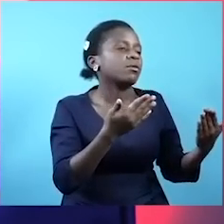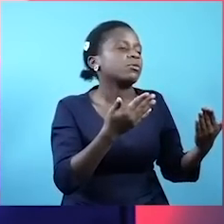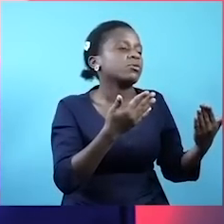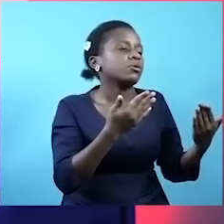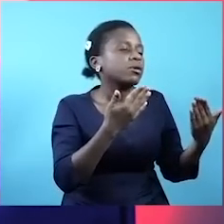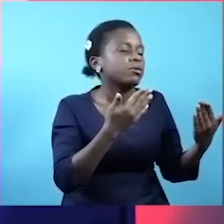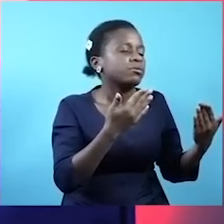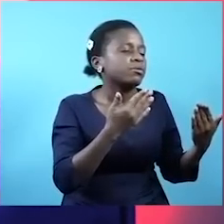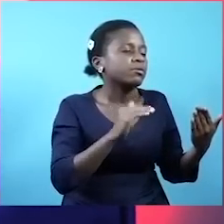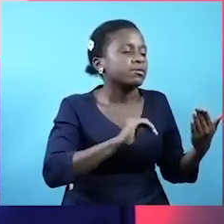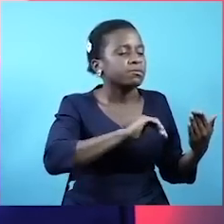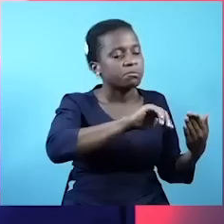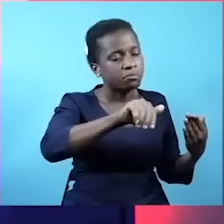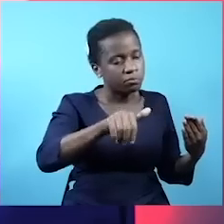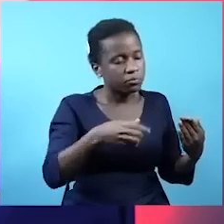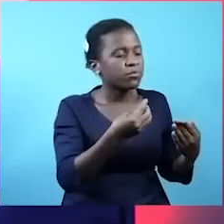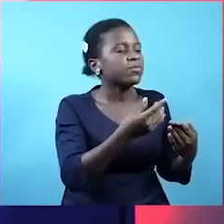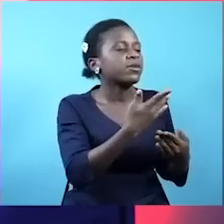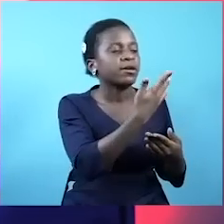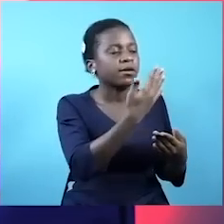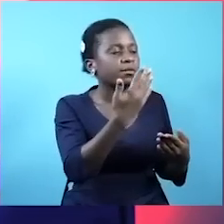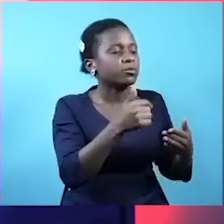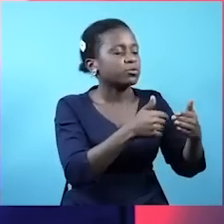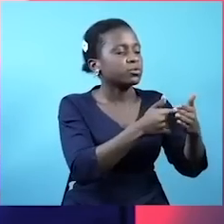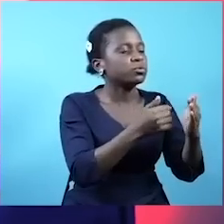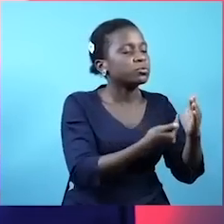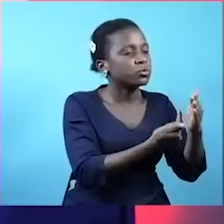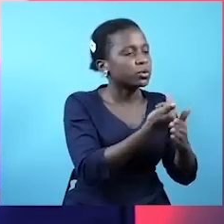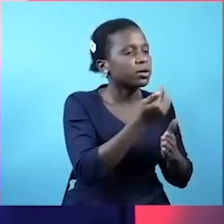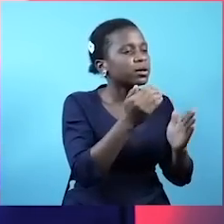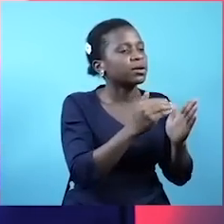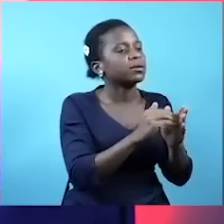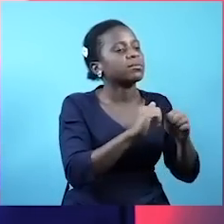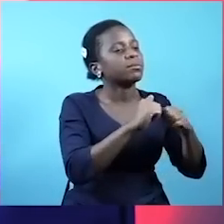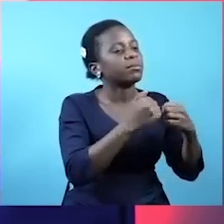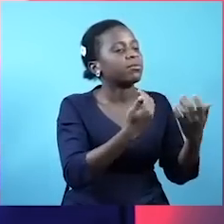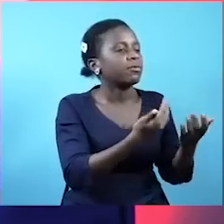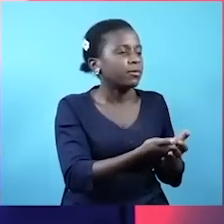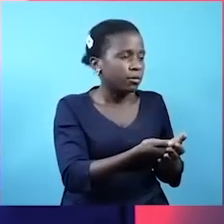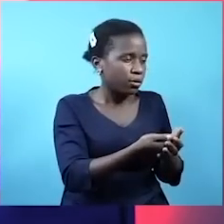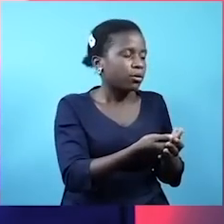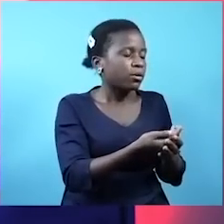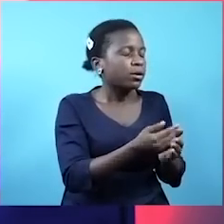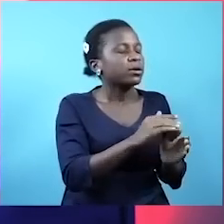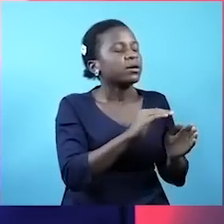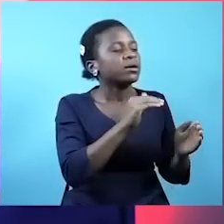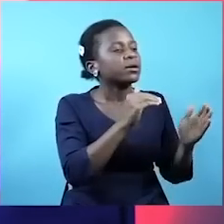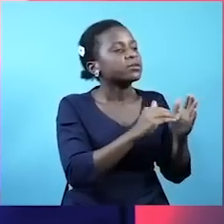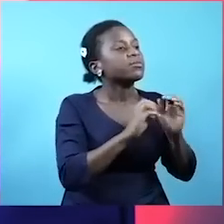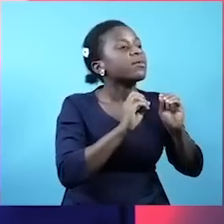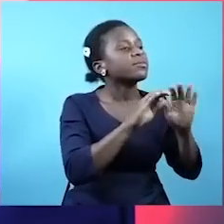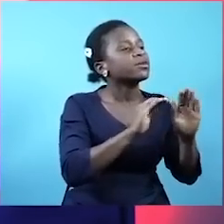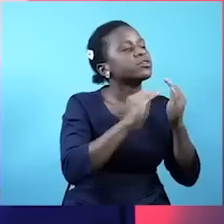katiba mbovu. Kwa hiyo katiba inao kujia kuziba. Mianya. Itaziba mianya ni kubwa ya rushwa na